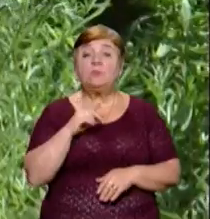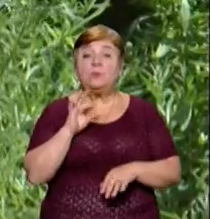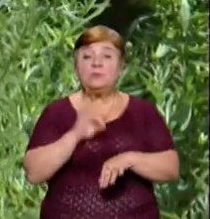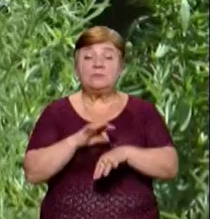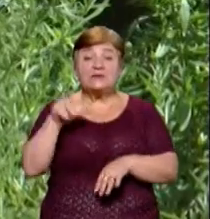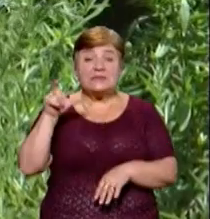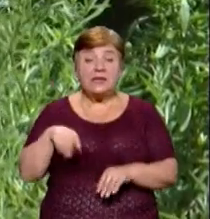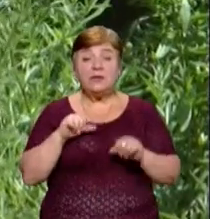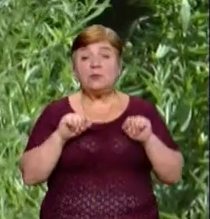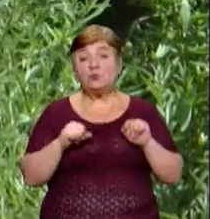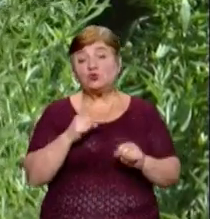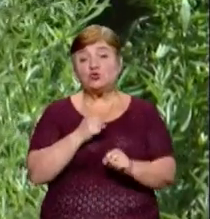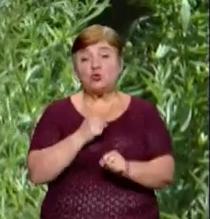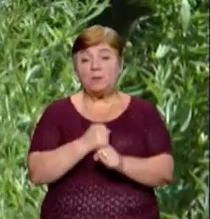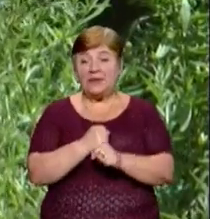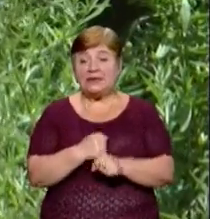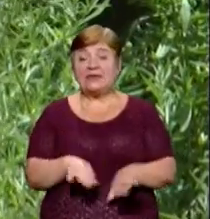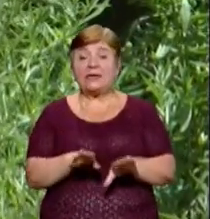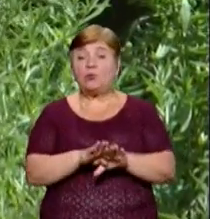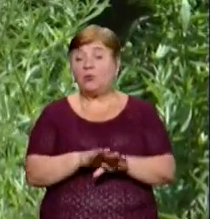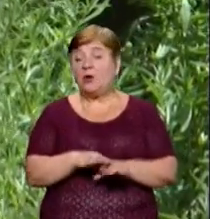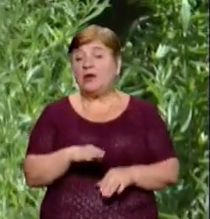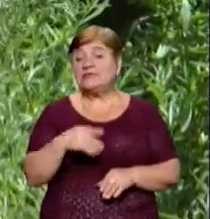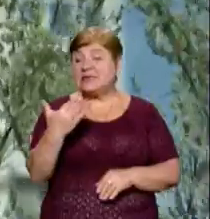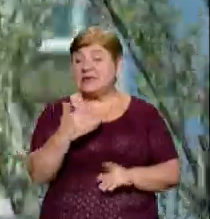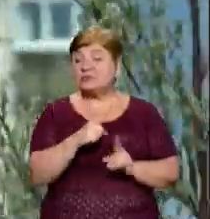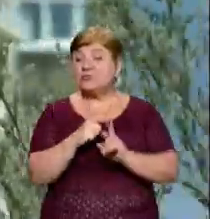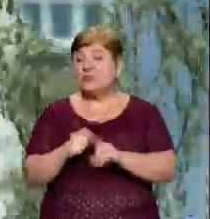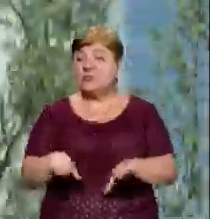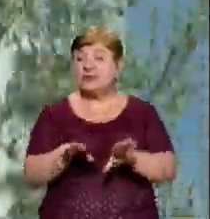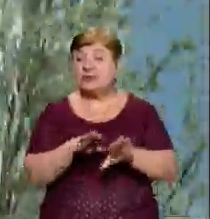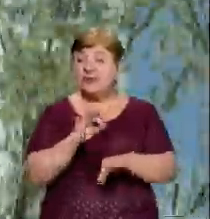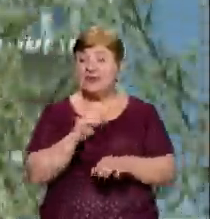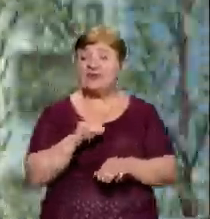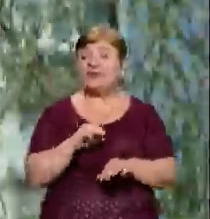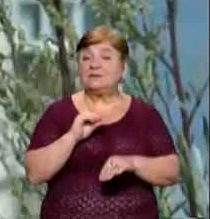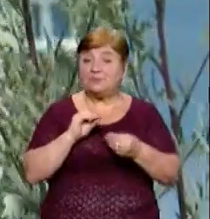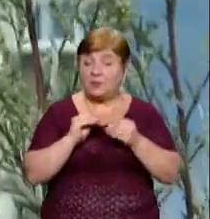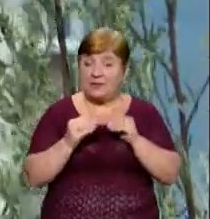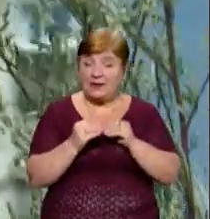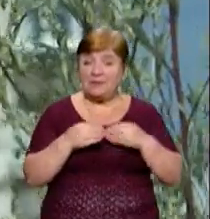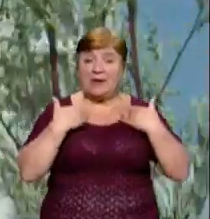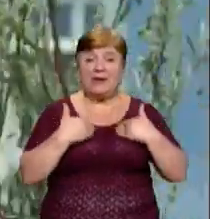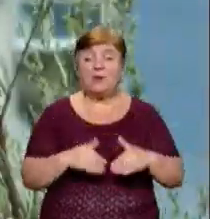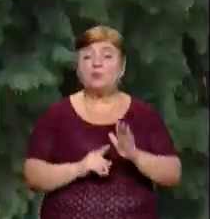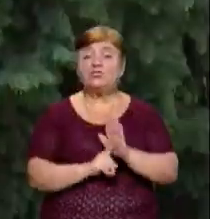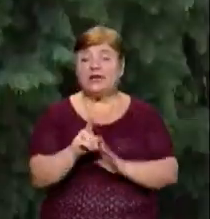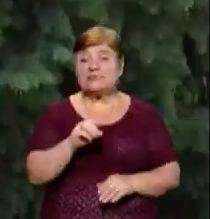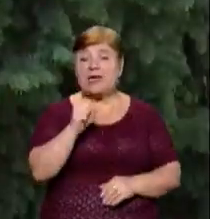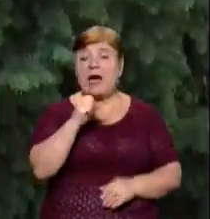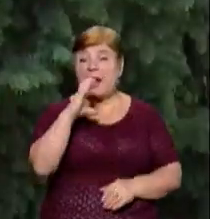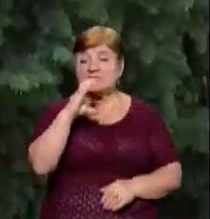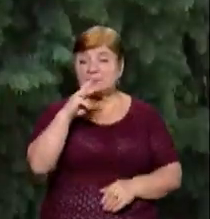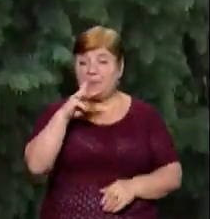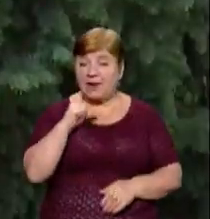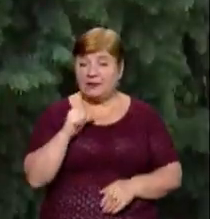пацієнти можуть зробити вакцину від алергії на амброзію. За її словами, від цієї недуги розвивається бронхіальна астма. Тобто